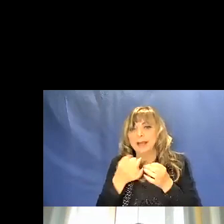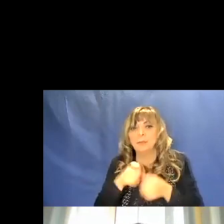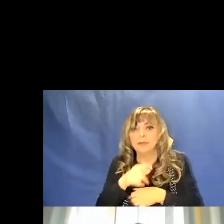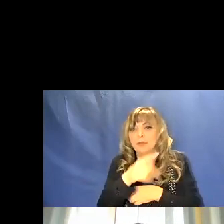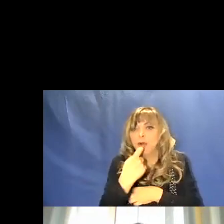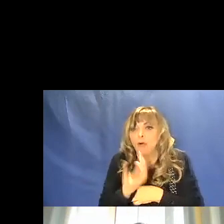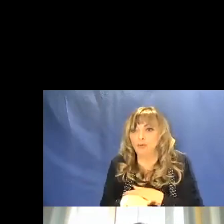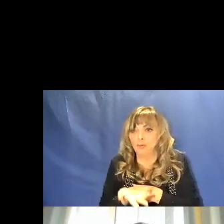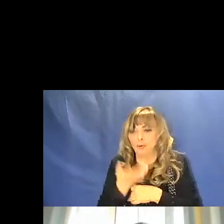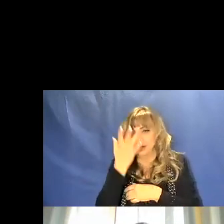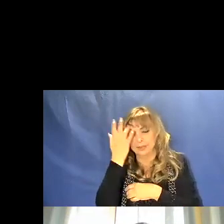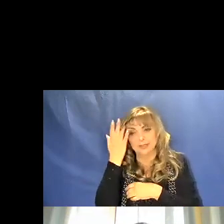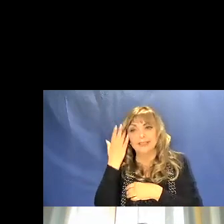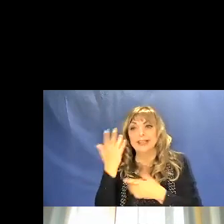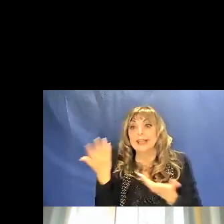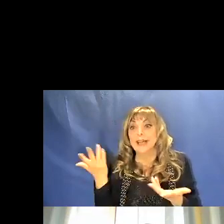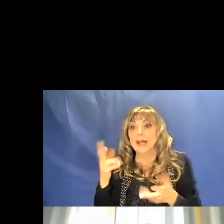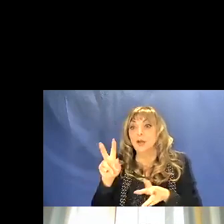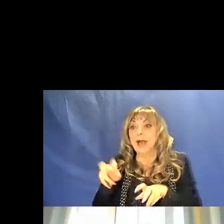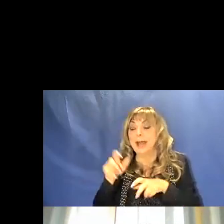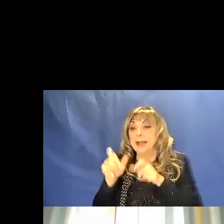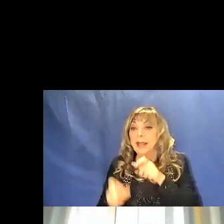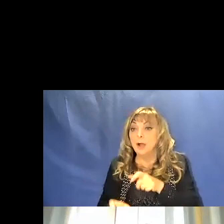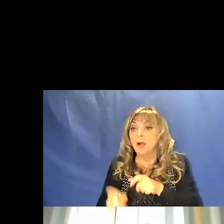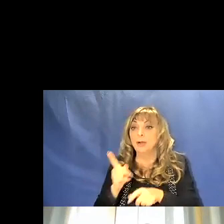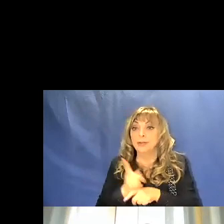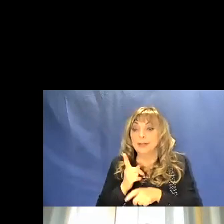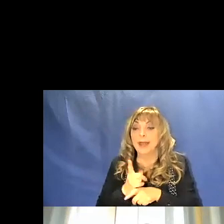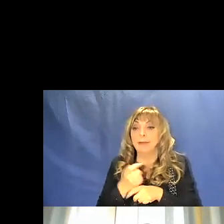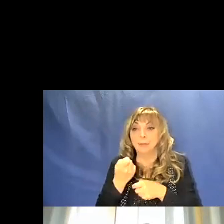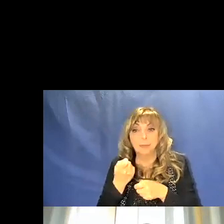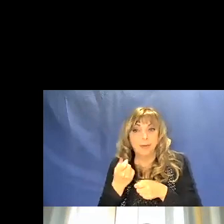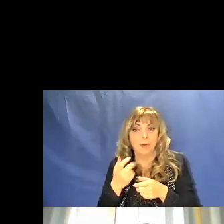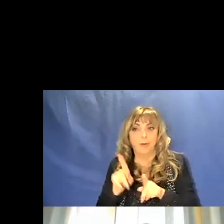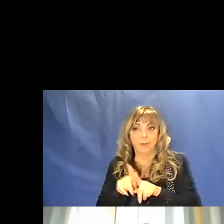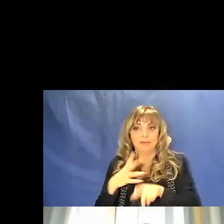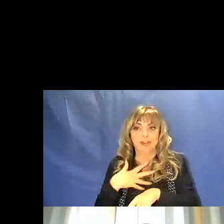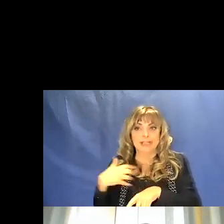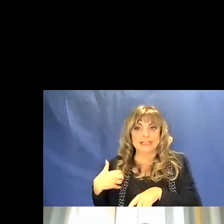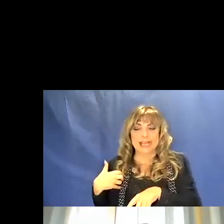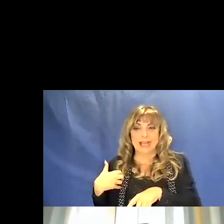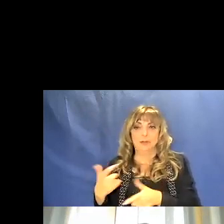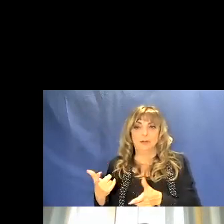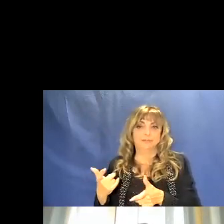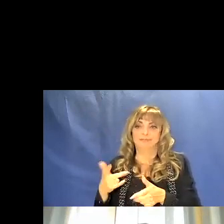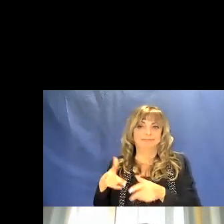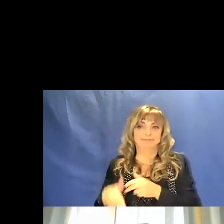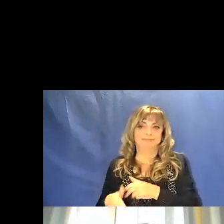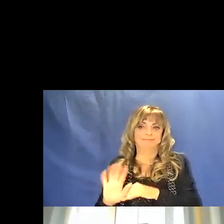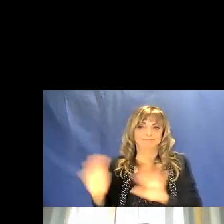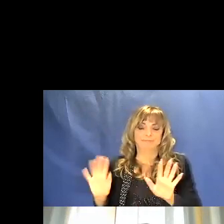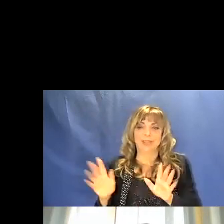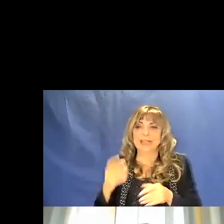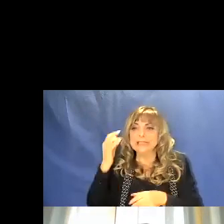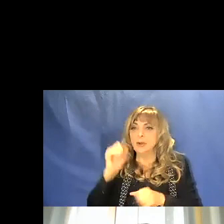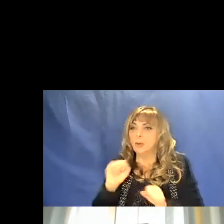e quindi l'archeologo deve avere anche il rigore scientifico di fermarsi laddove non